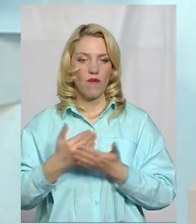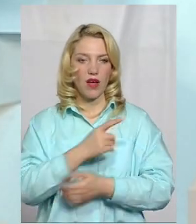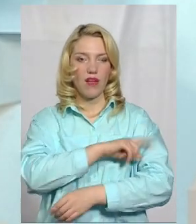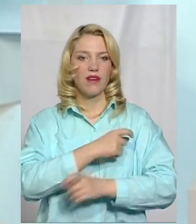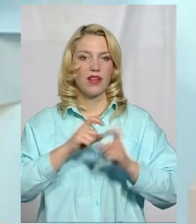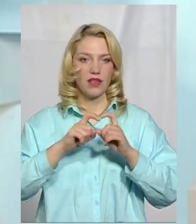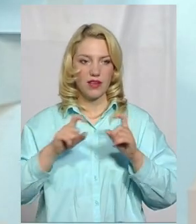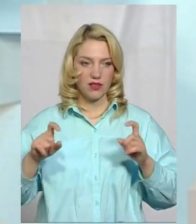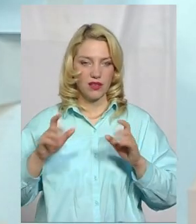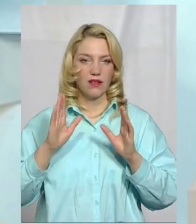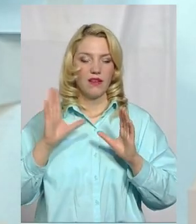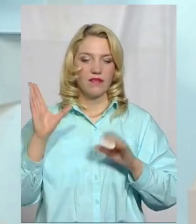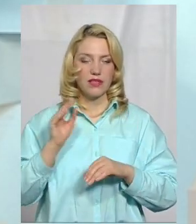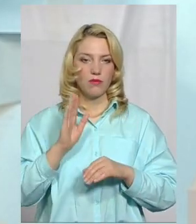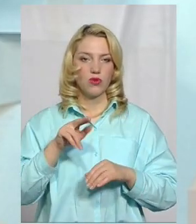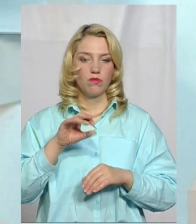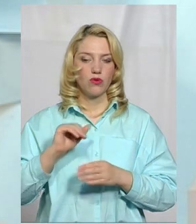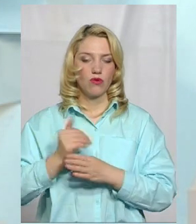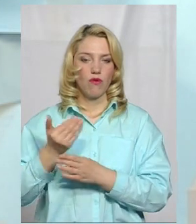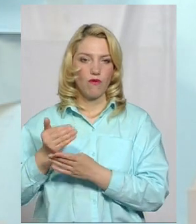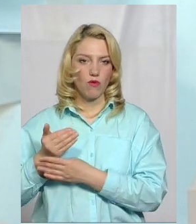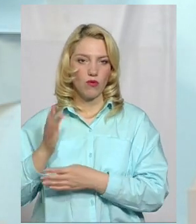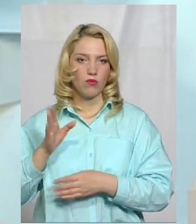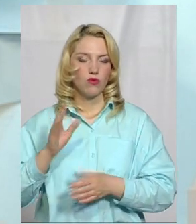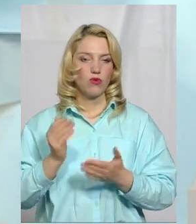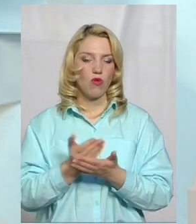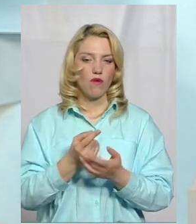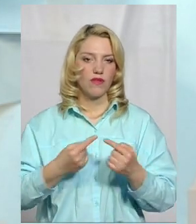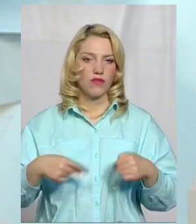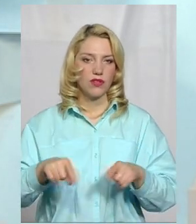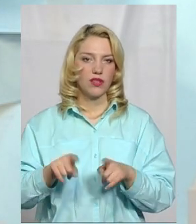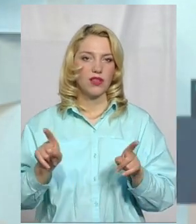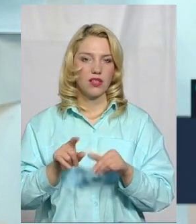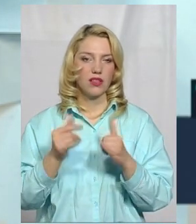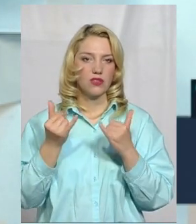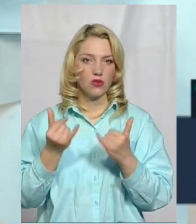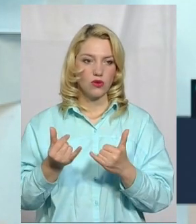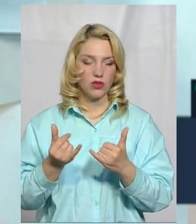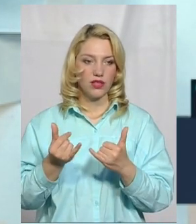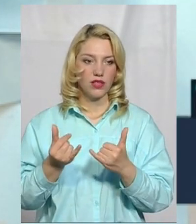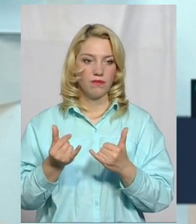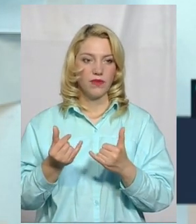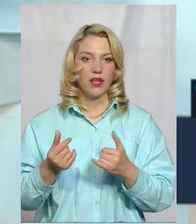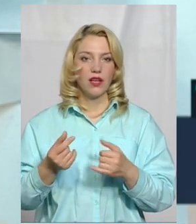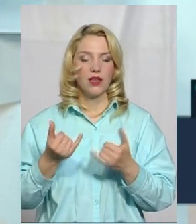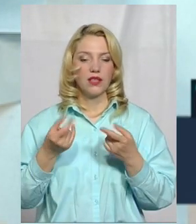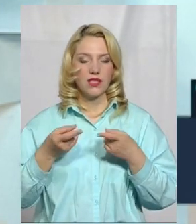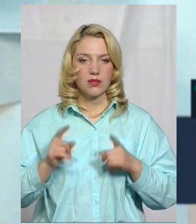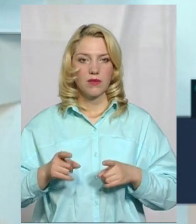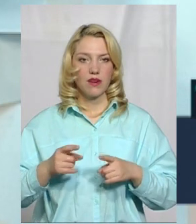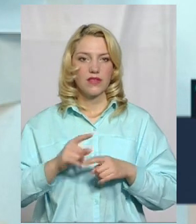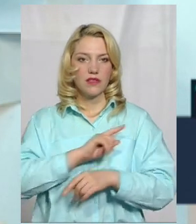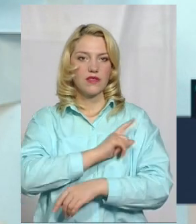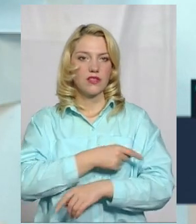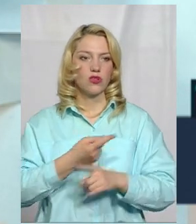В новій лікарні буде все по-новому. Будуть нові відділення, які на сьогодні, насправді, в силу того, що